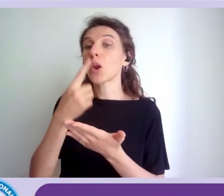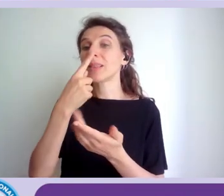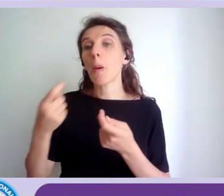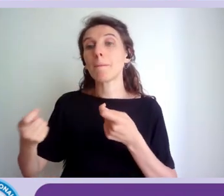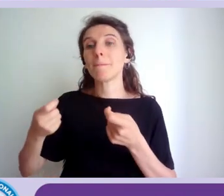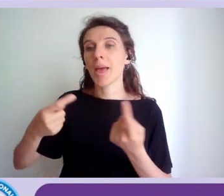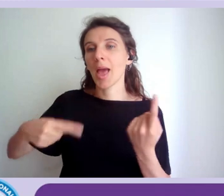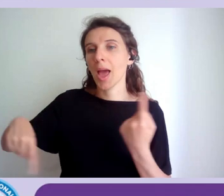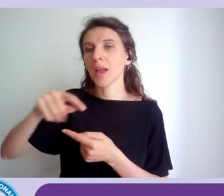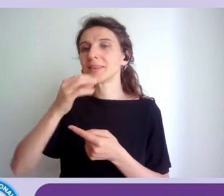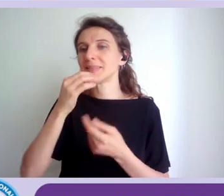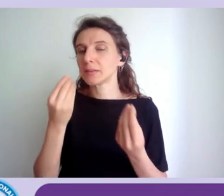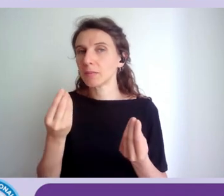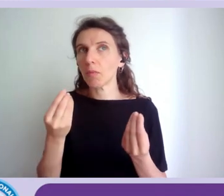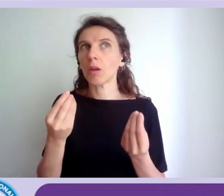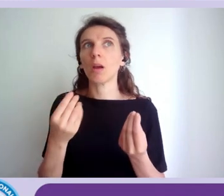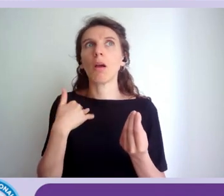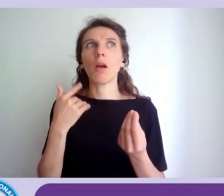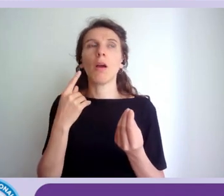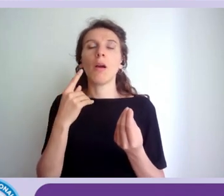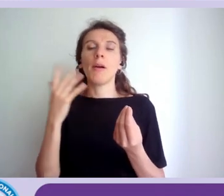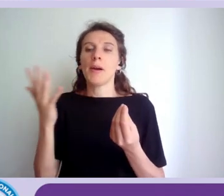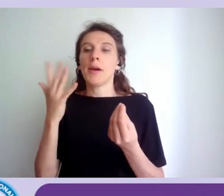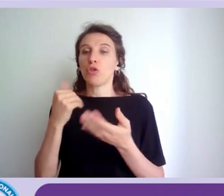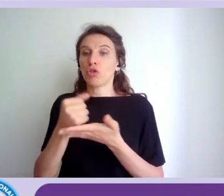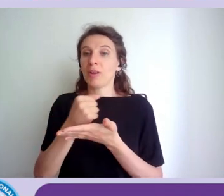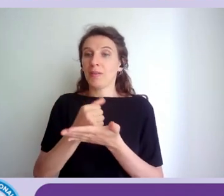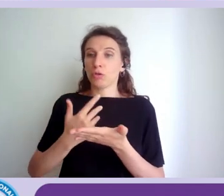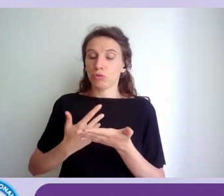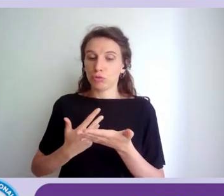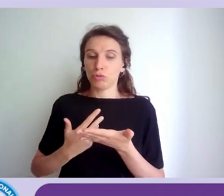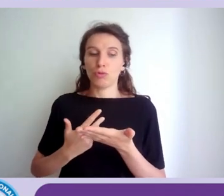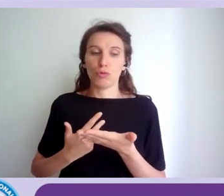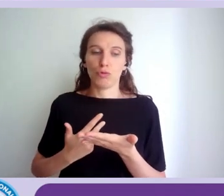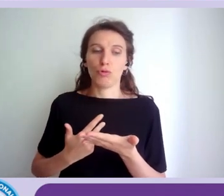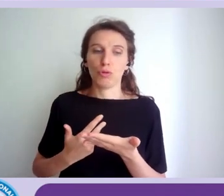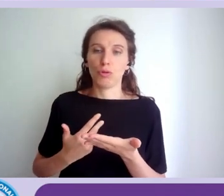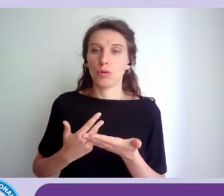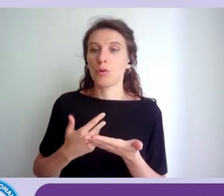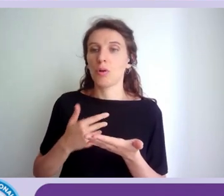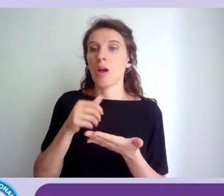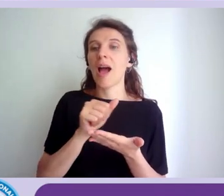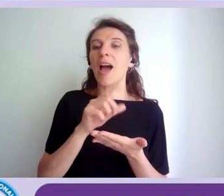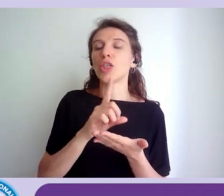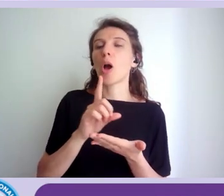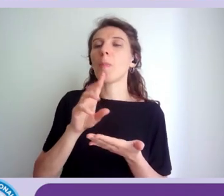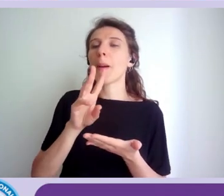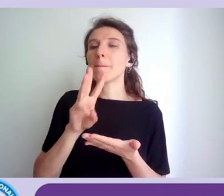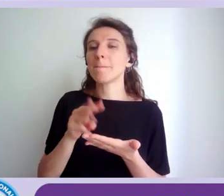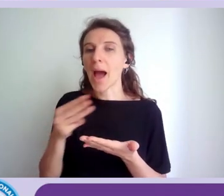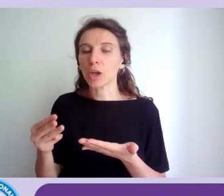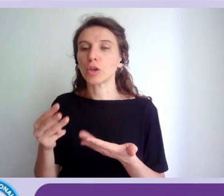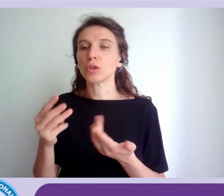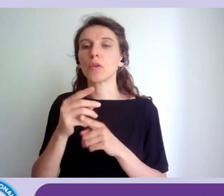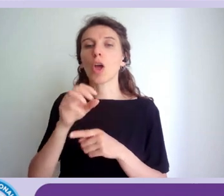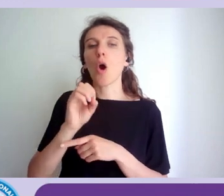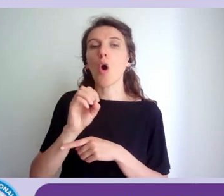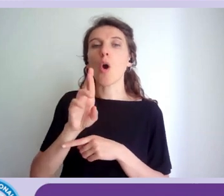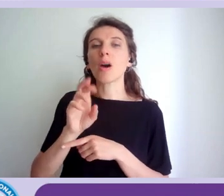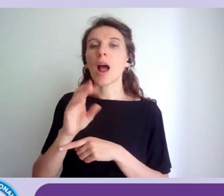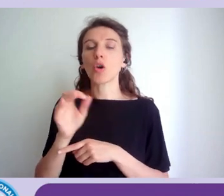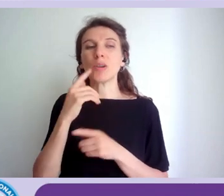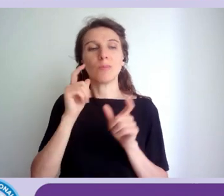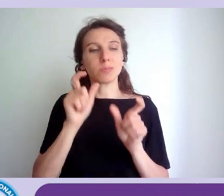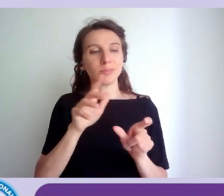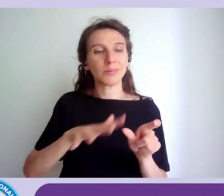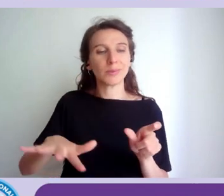l'esempio che si fa sempre in altri ambiti sia la certificazione adobe microsoft oracle nel particolare settore ha